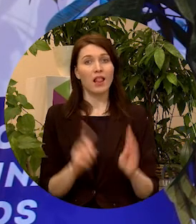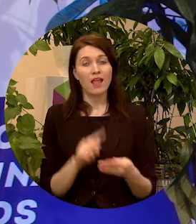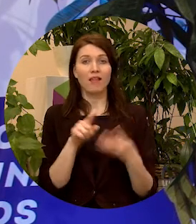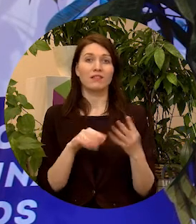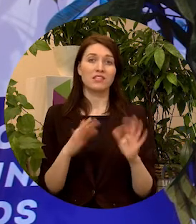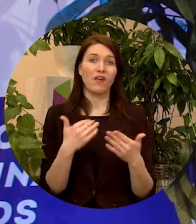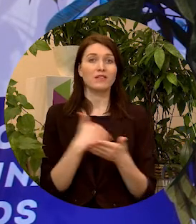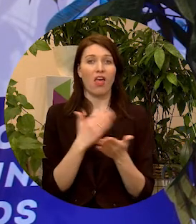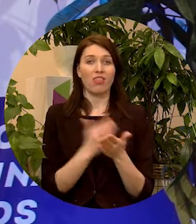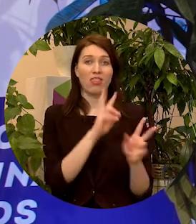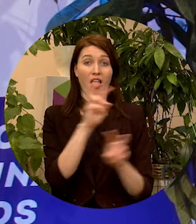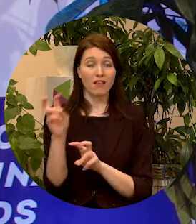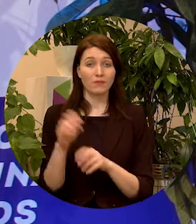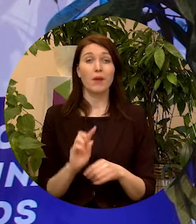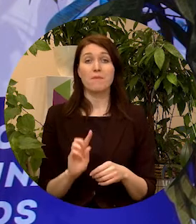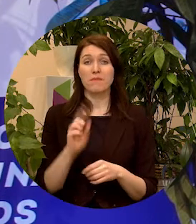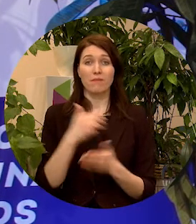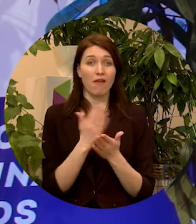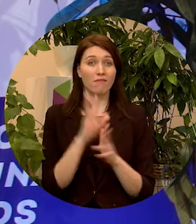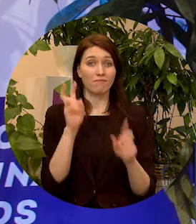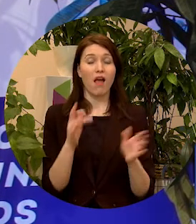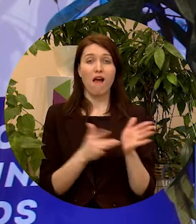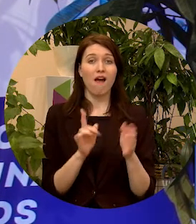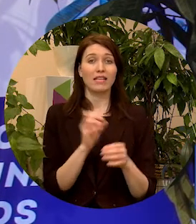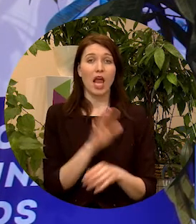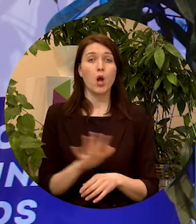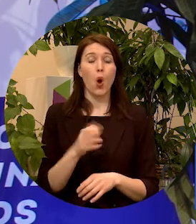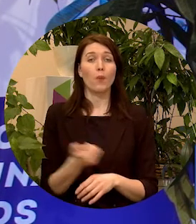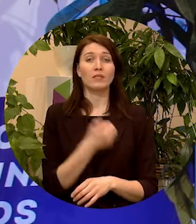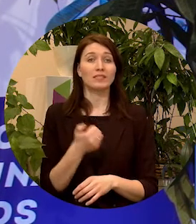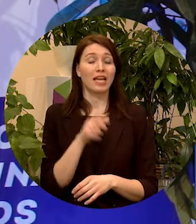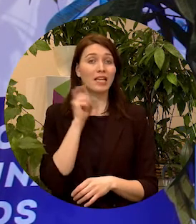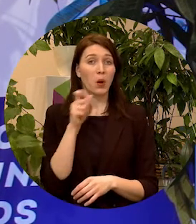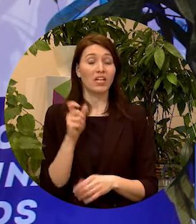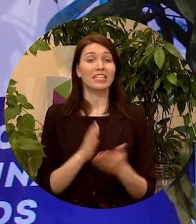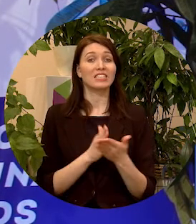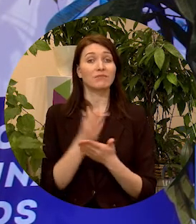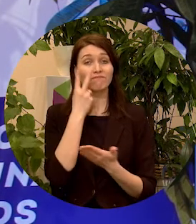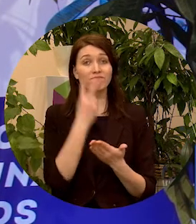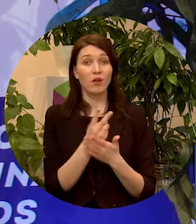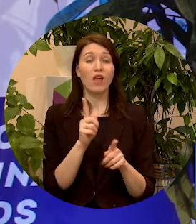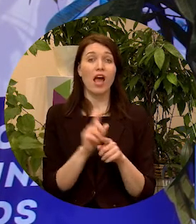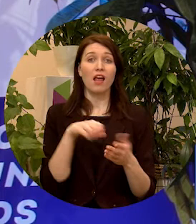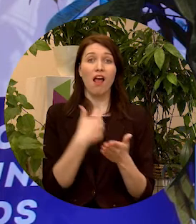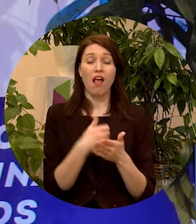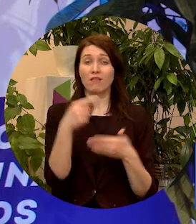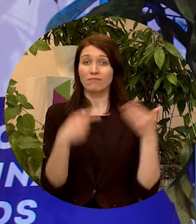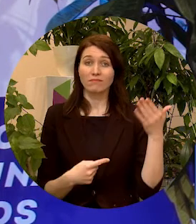sadaļus. Pirmā ir tāda, kāda ir Eiropas jaunatnes gada vīzija un prioritātes Eiropā un Latvijā.